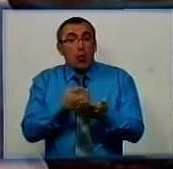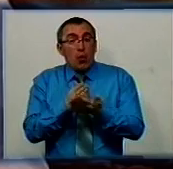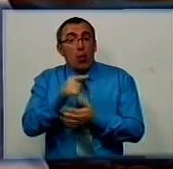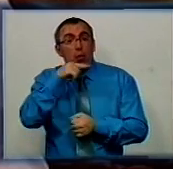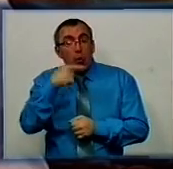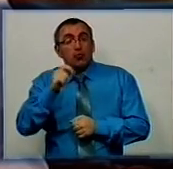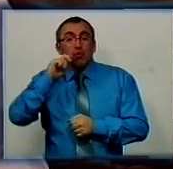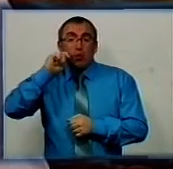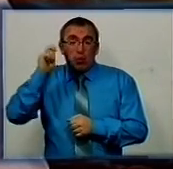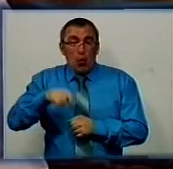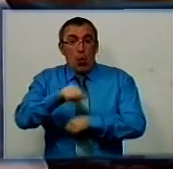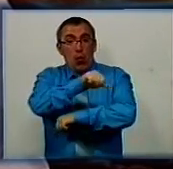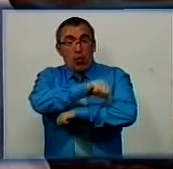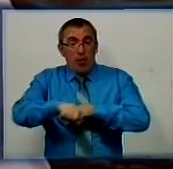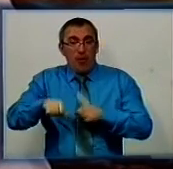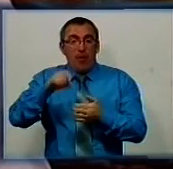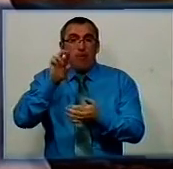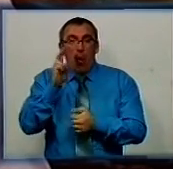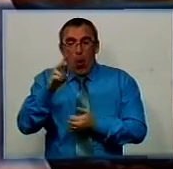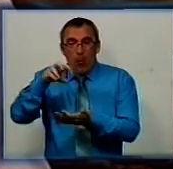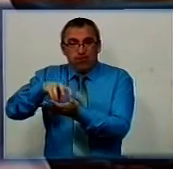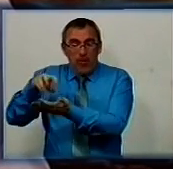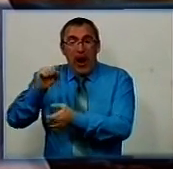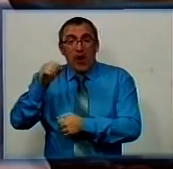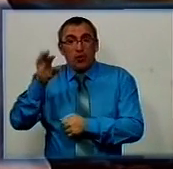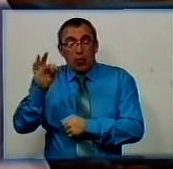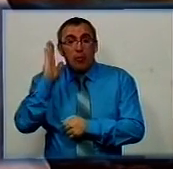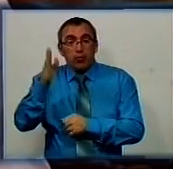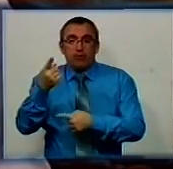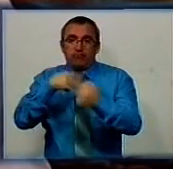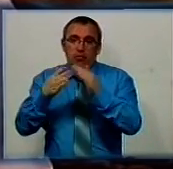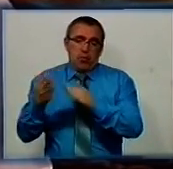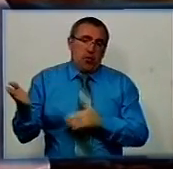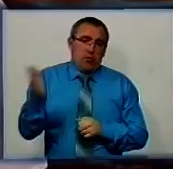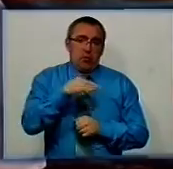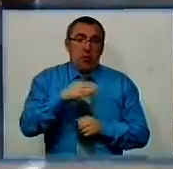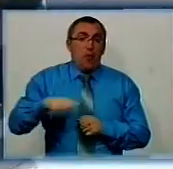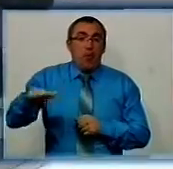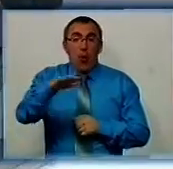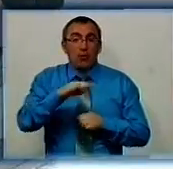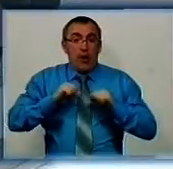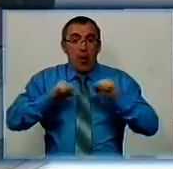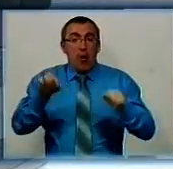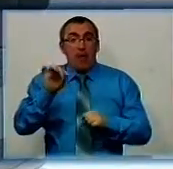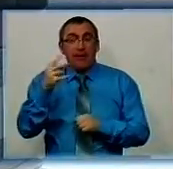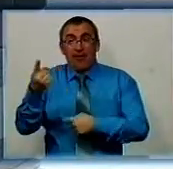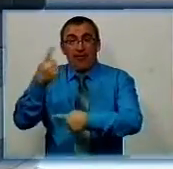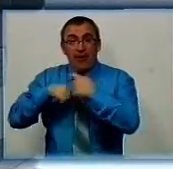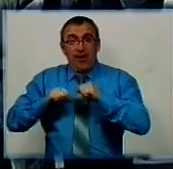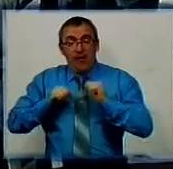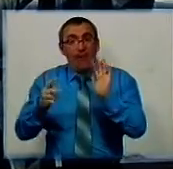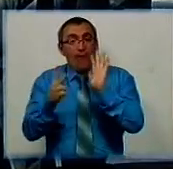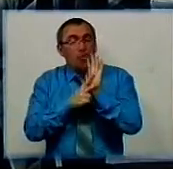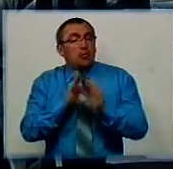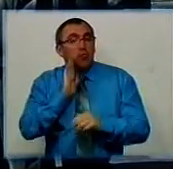-російському кордоні та на блокпостах в зоні АТО військові будуть демобілізовані. На площу Героїв Майдану на повернення Героїв з 8-ї